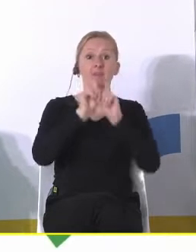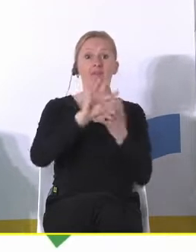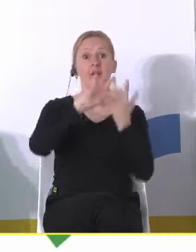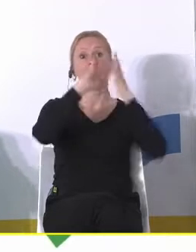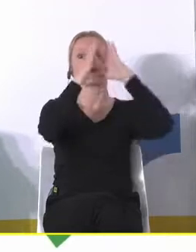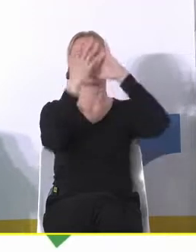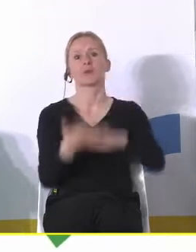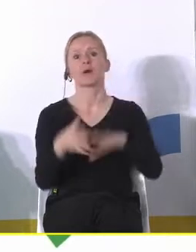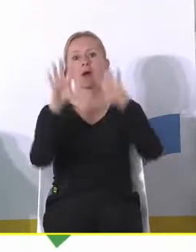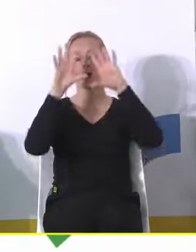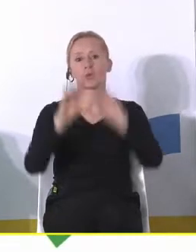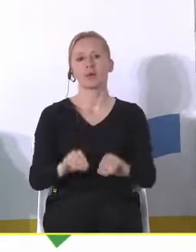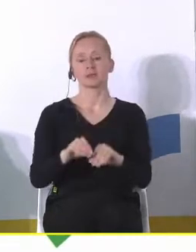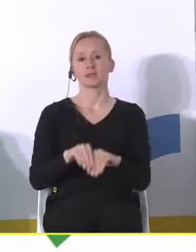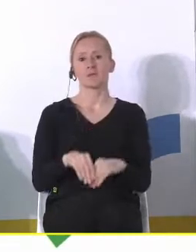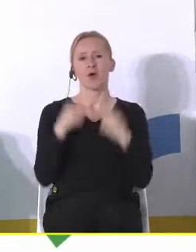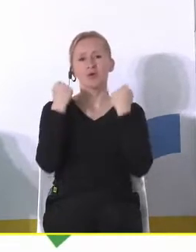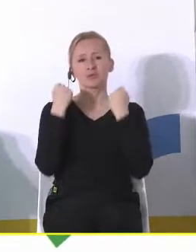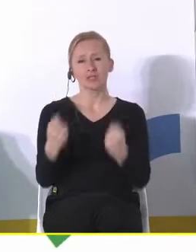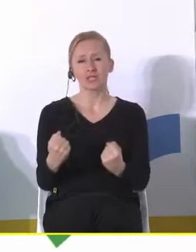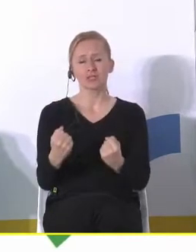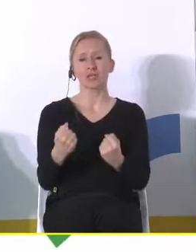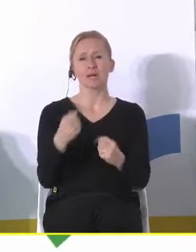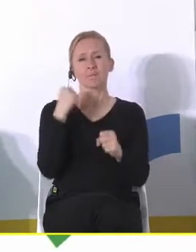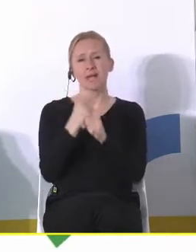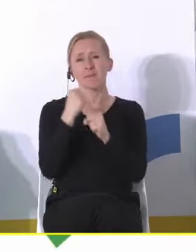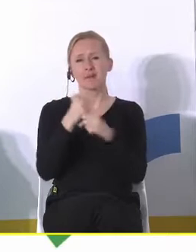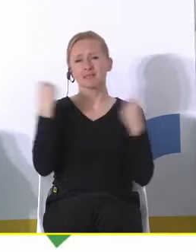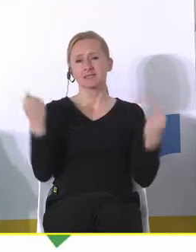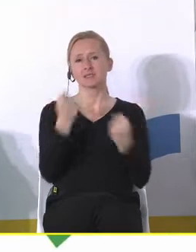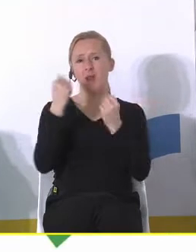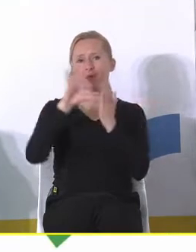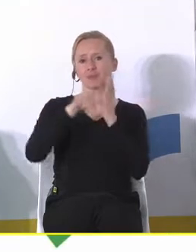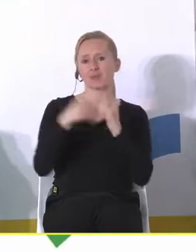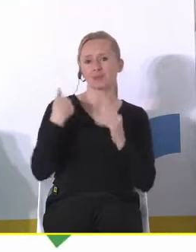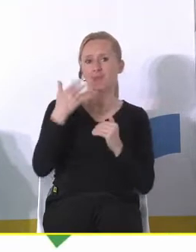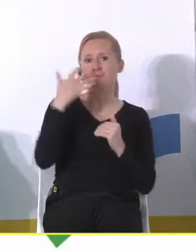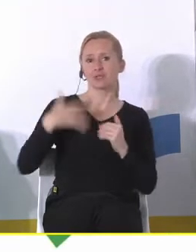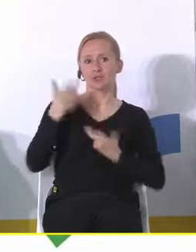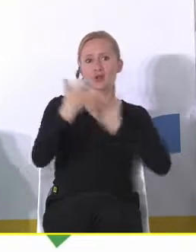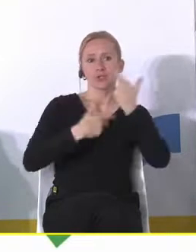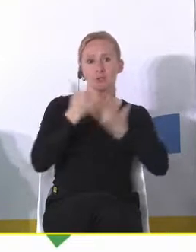upadkowi, ponieważ ciężar tej infrastruktury, która wcześniej została